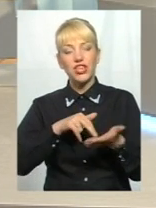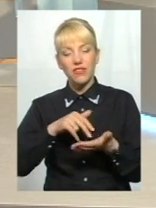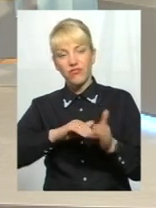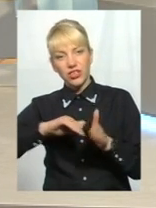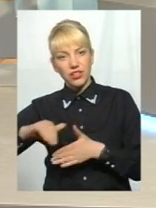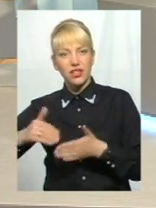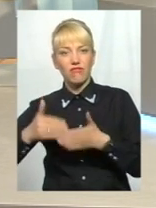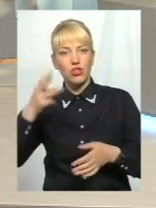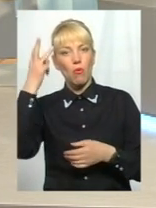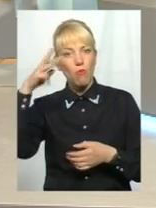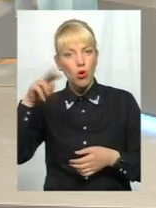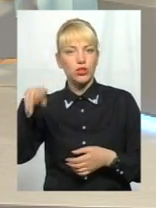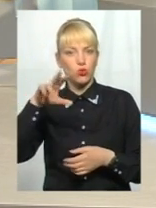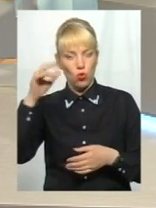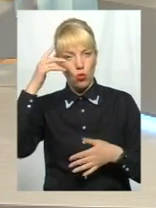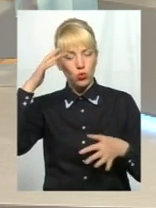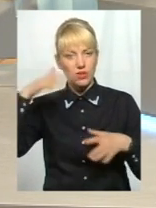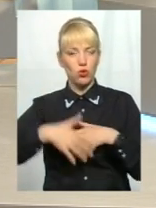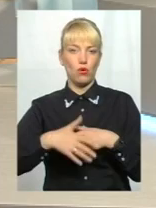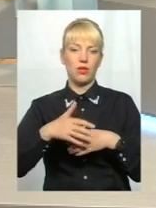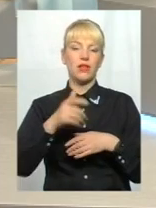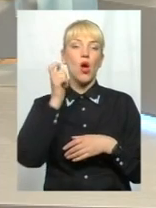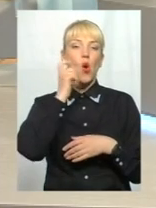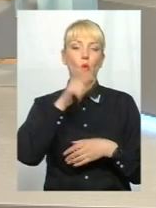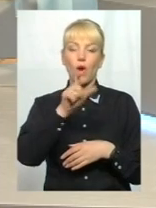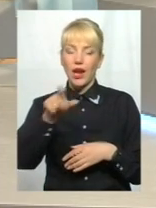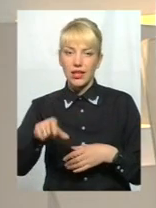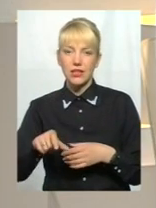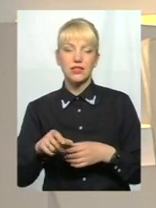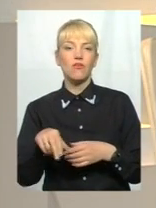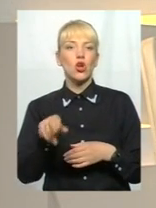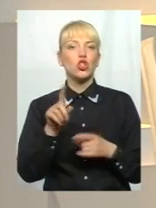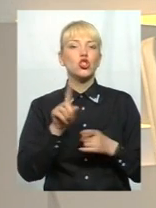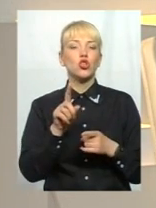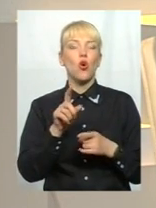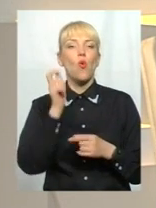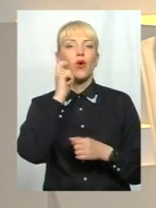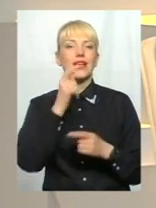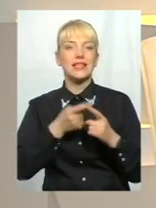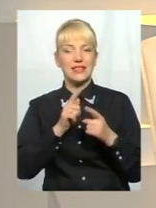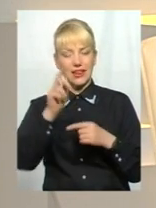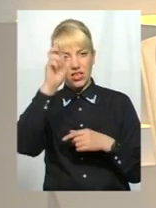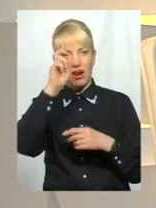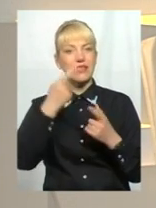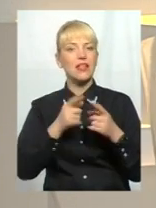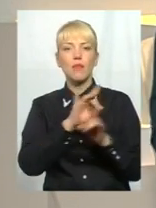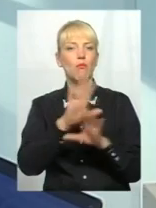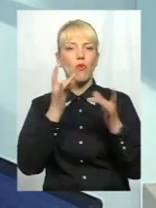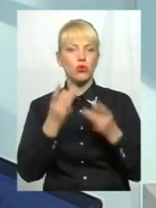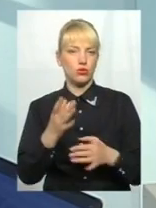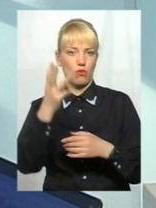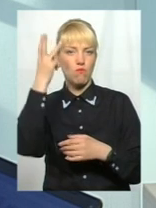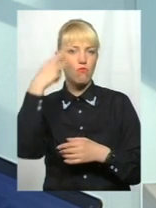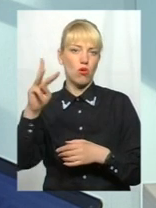українців українцями, до того, що це їхня держава, це їхня земля. Це не просто модно, а це має бути, ну,